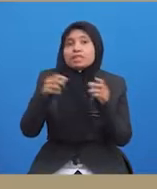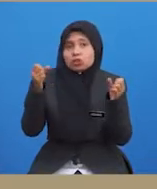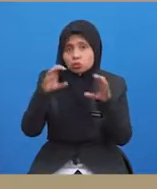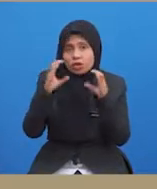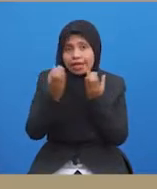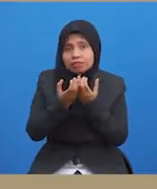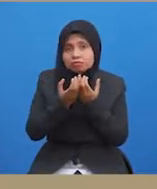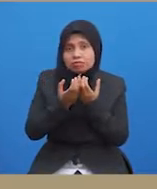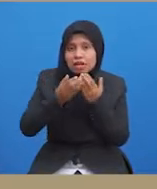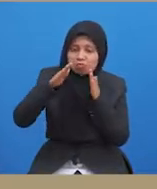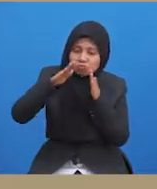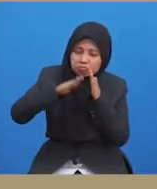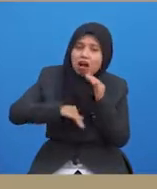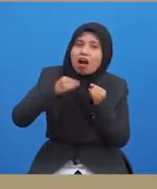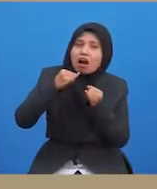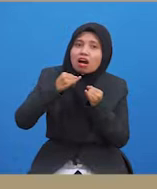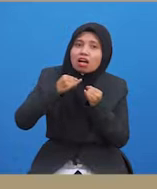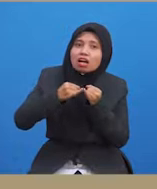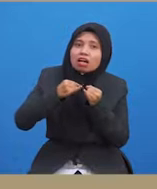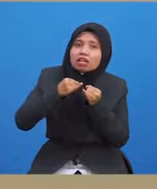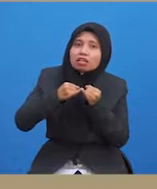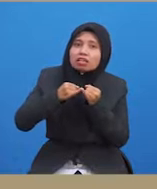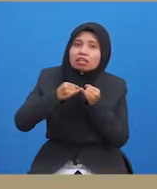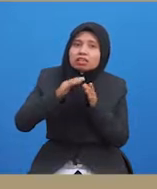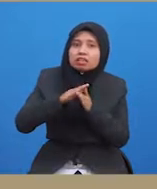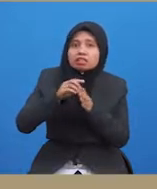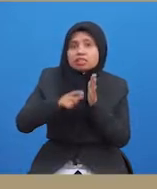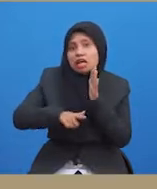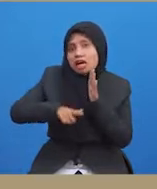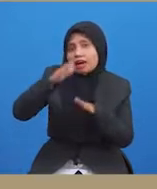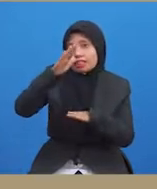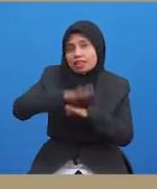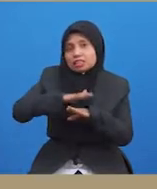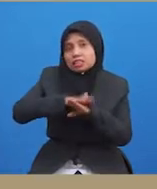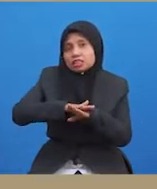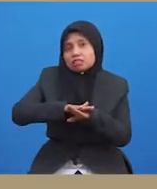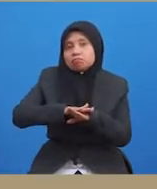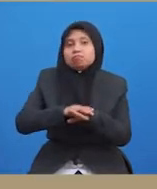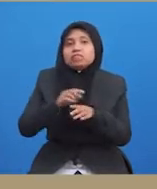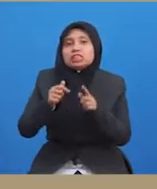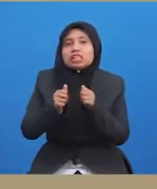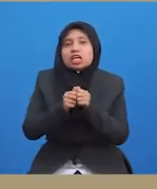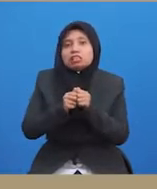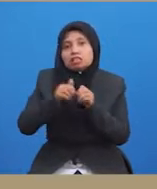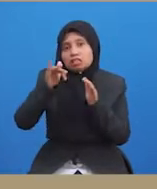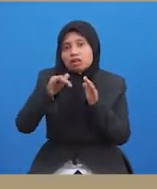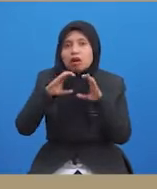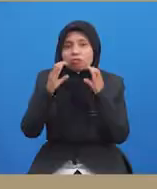lazimnya kurang agresif jika dibandingkan dengan pasukan yang kedudukannya di bawah.